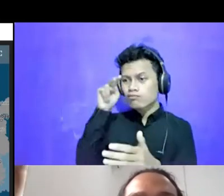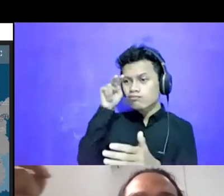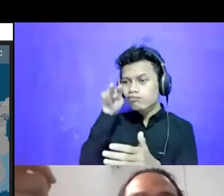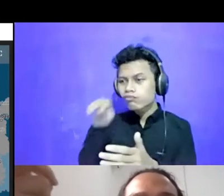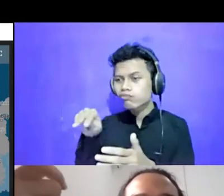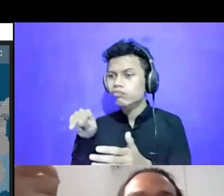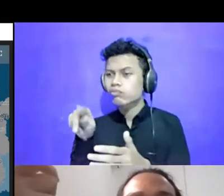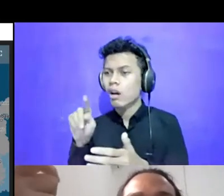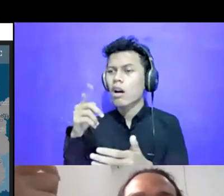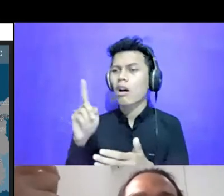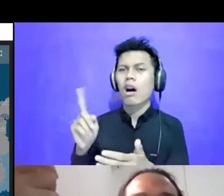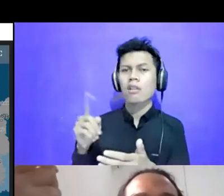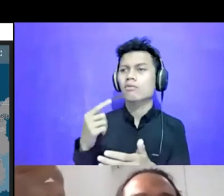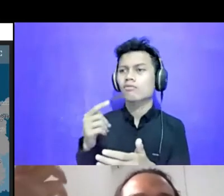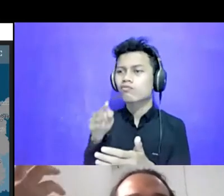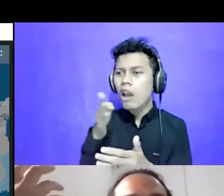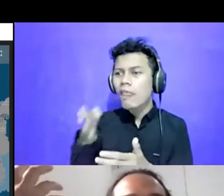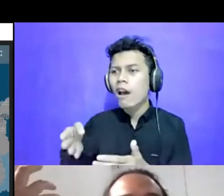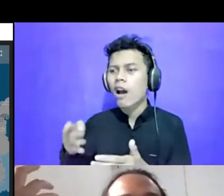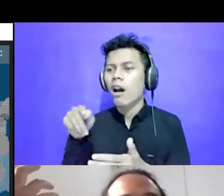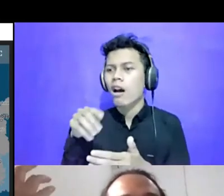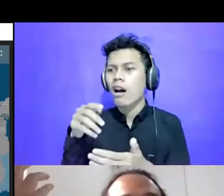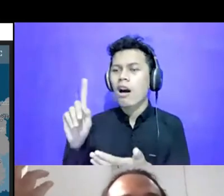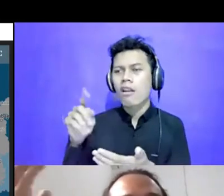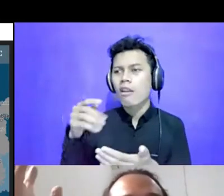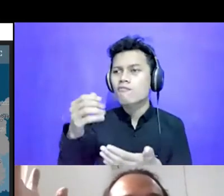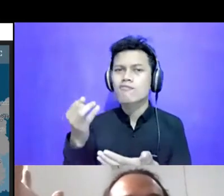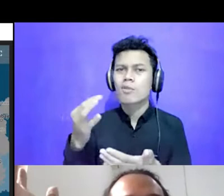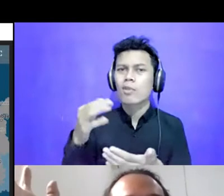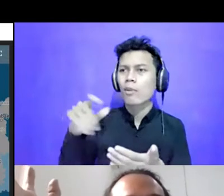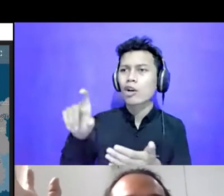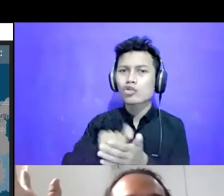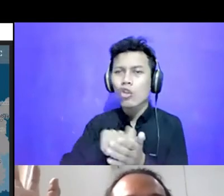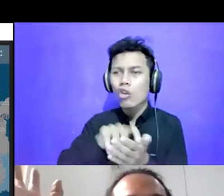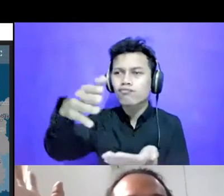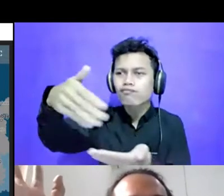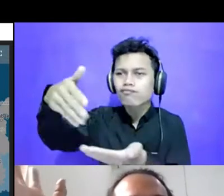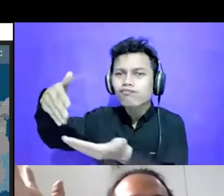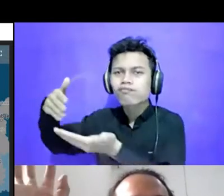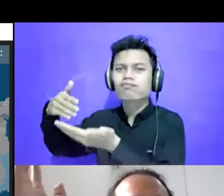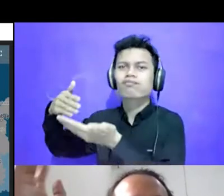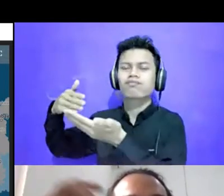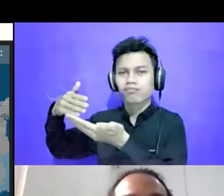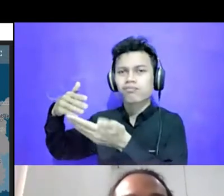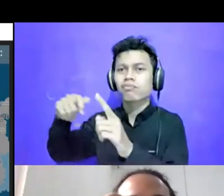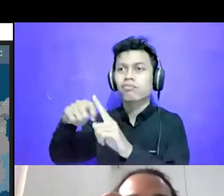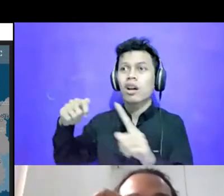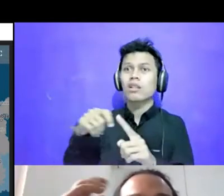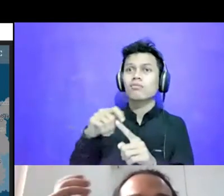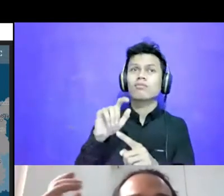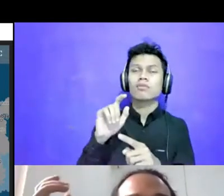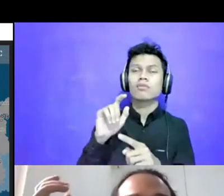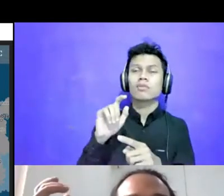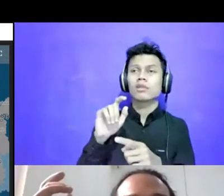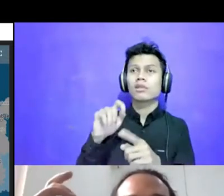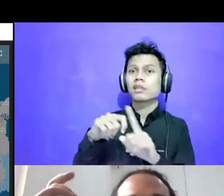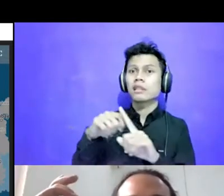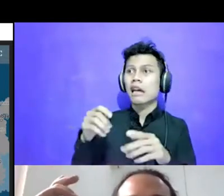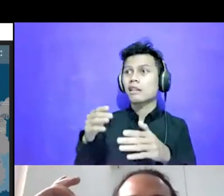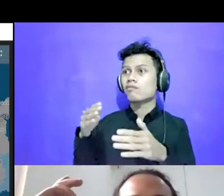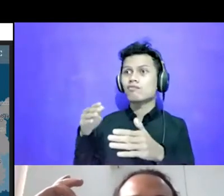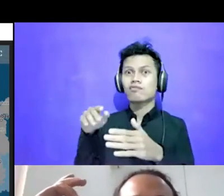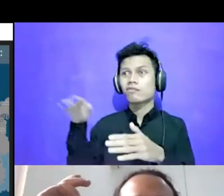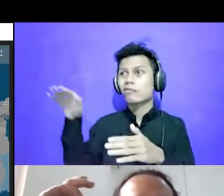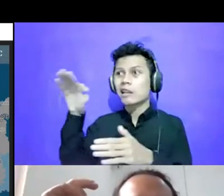Di Beberapa Titik Jadi Dari Solo Dari Hulunya Kemudian